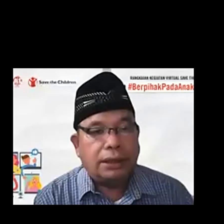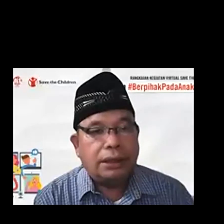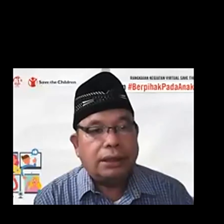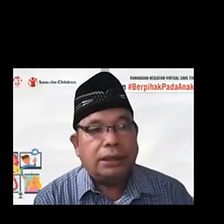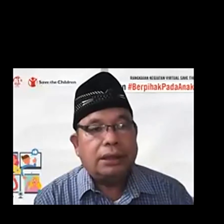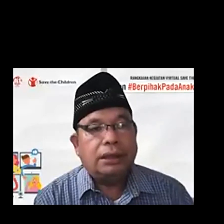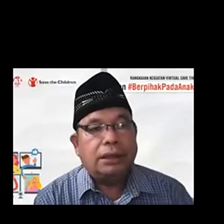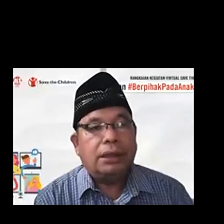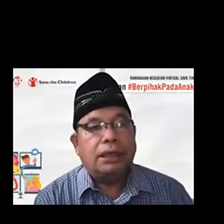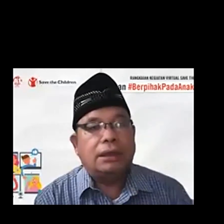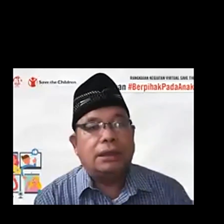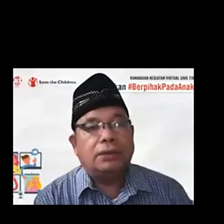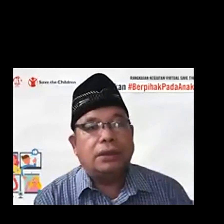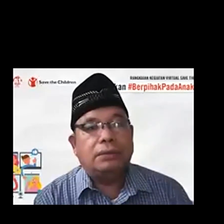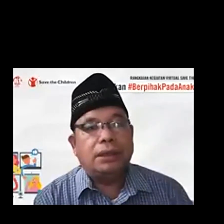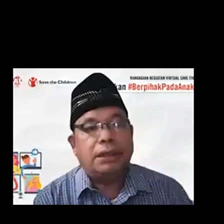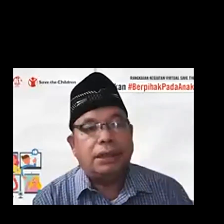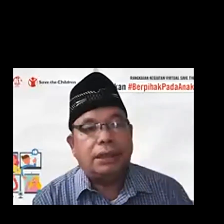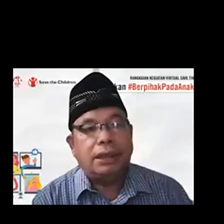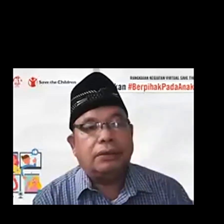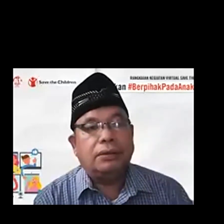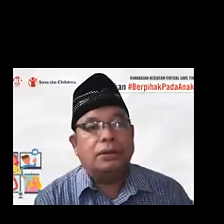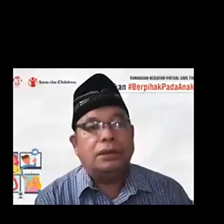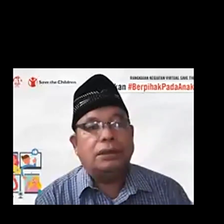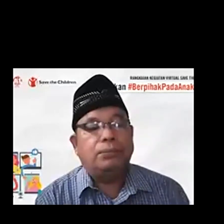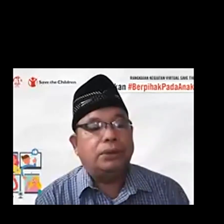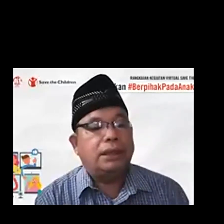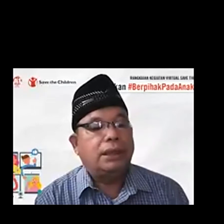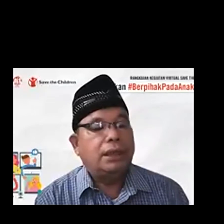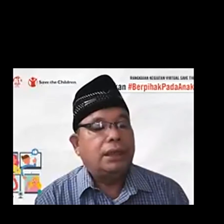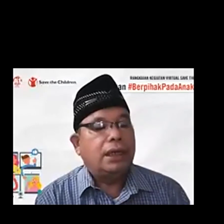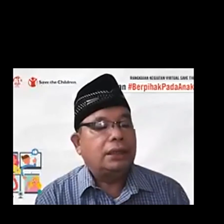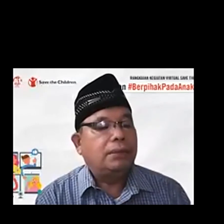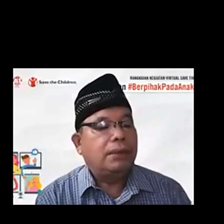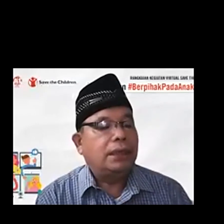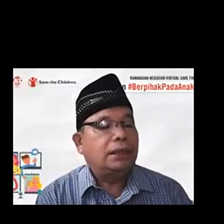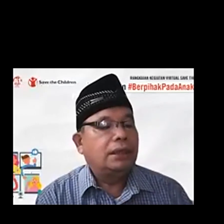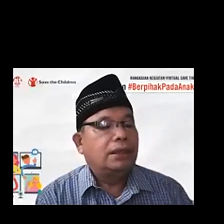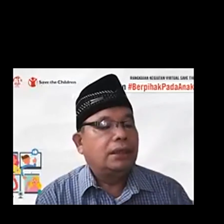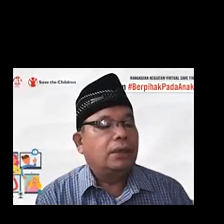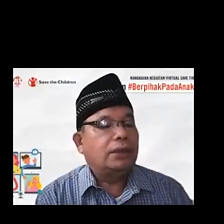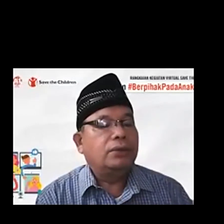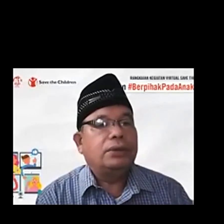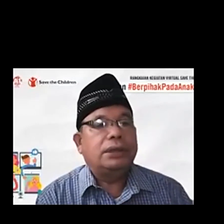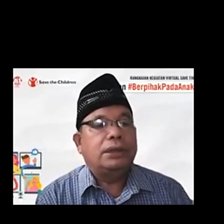isolasi, sedang di isolasi mandiri atau isolasi terpusat, ada sebanyak